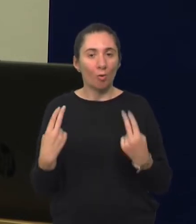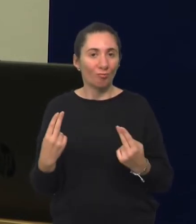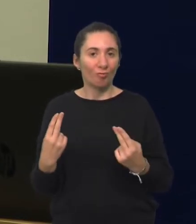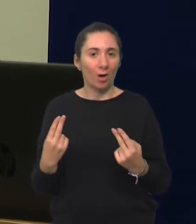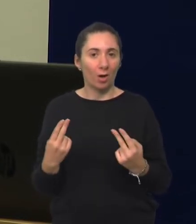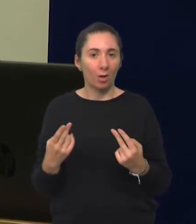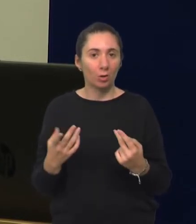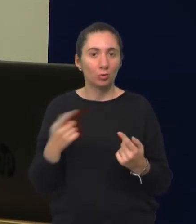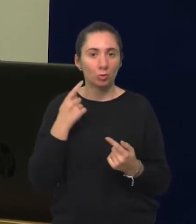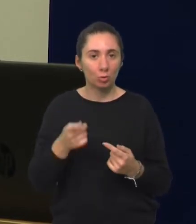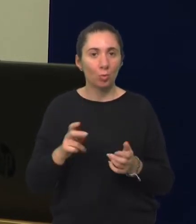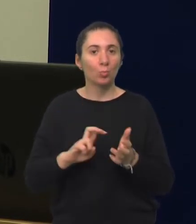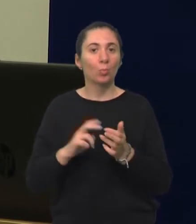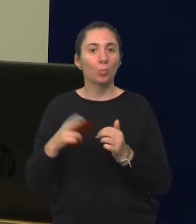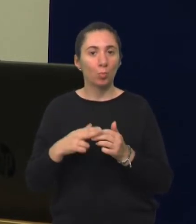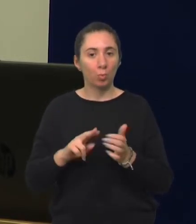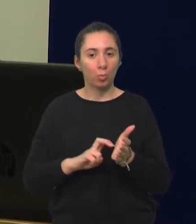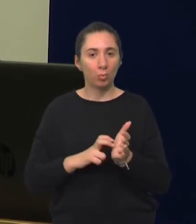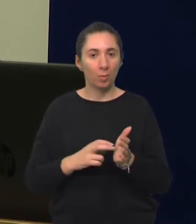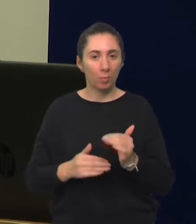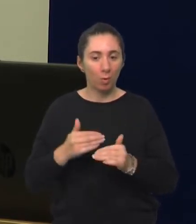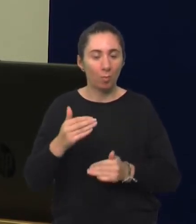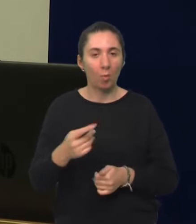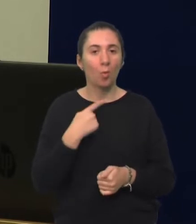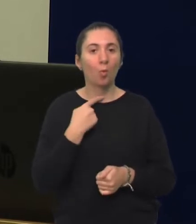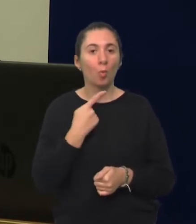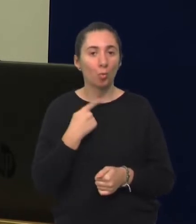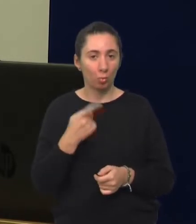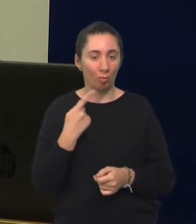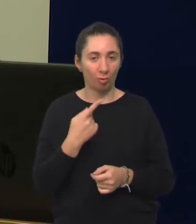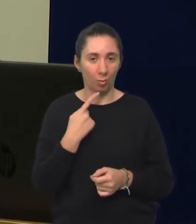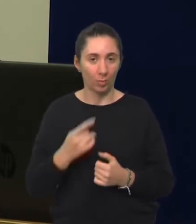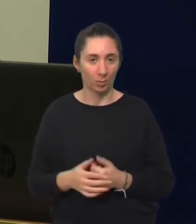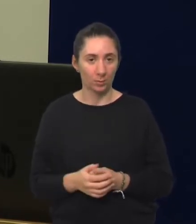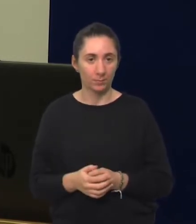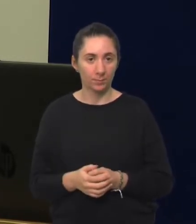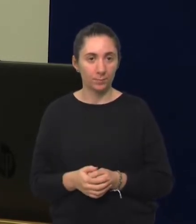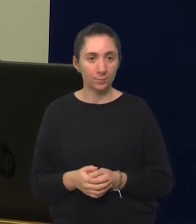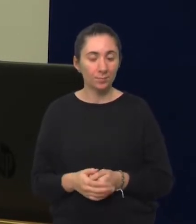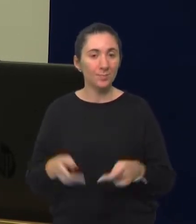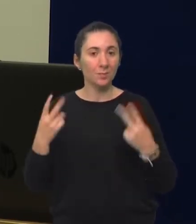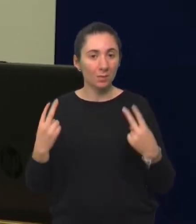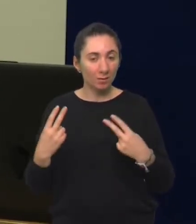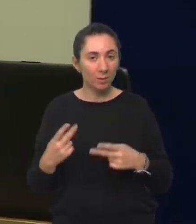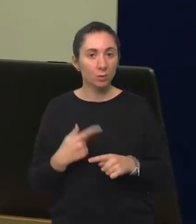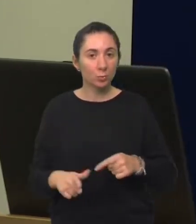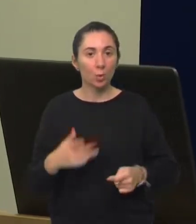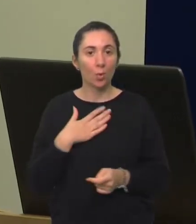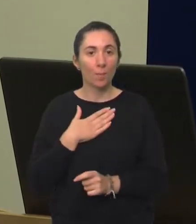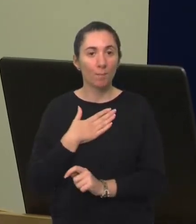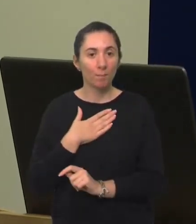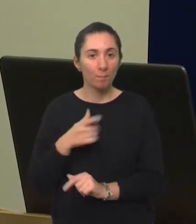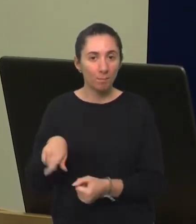koji može ukazivati da će doći do odstupanja u jezično-govornom razvoju. I prvenstveno je zapravo važno upravo zato što mi,